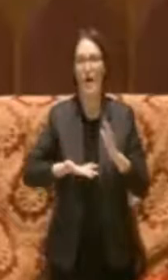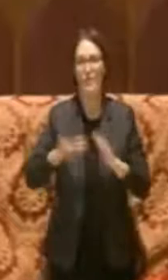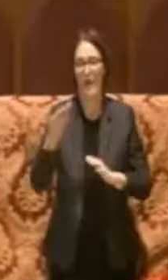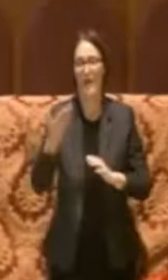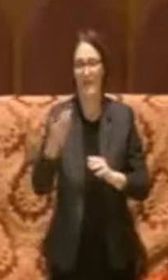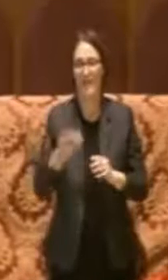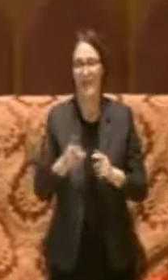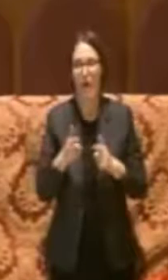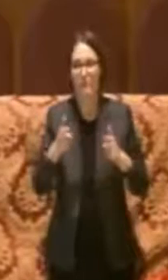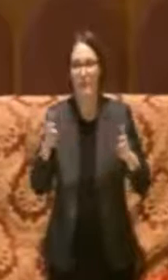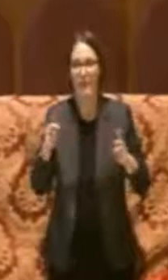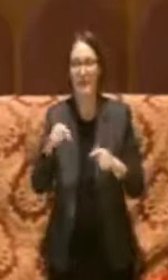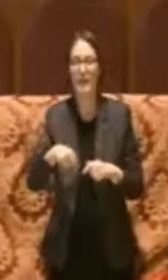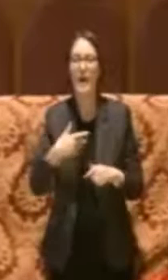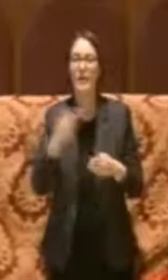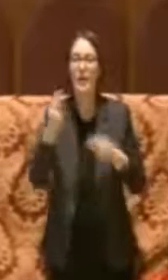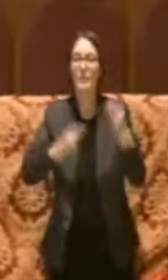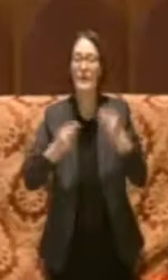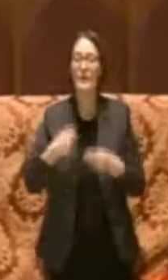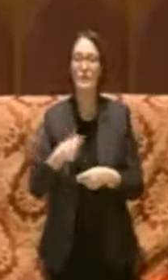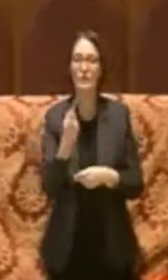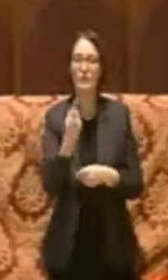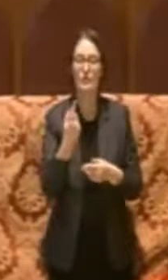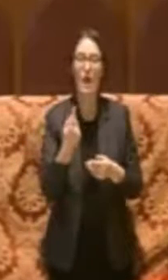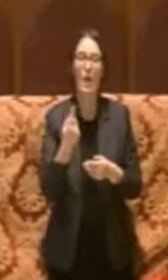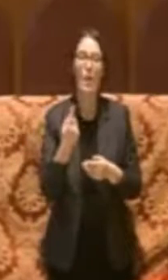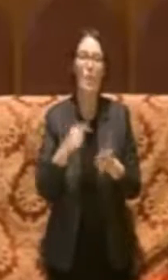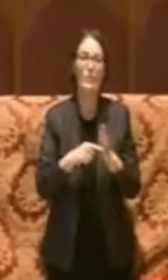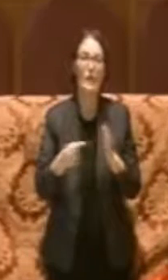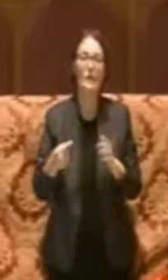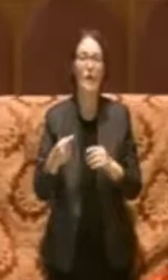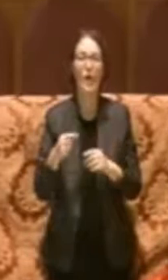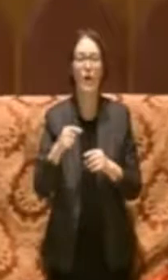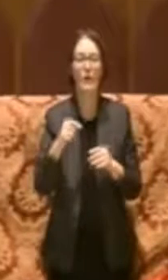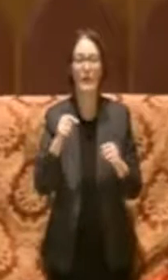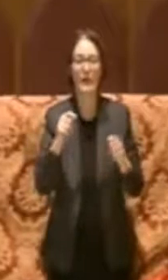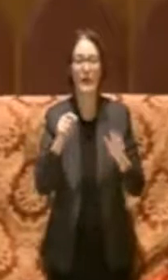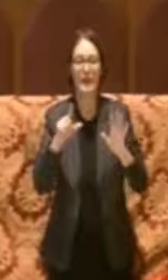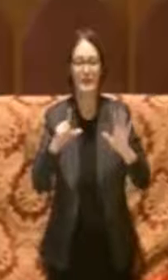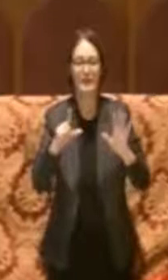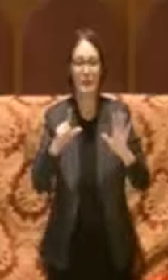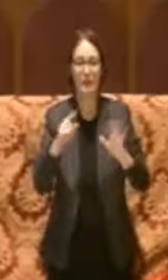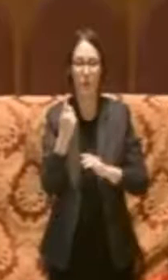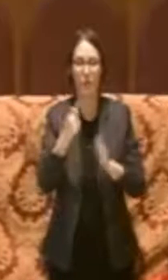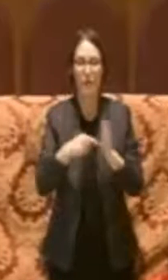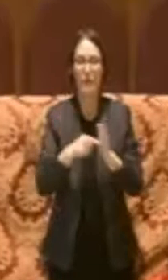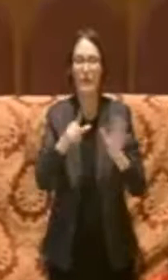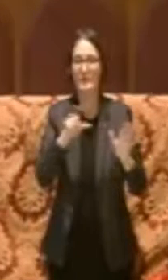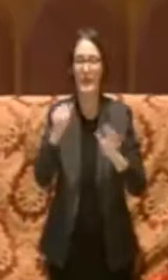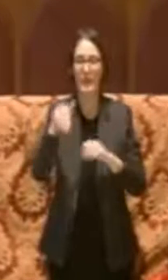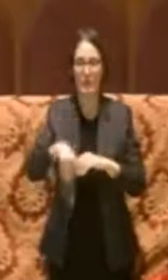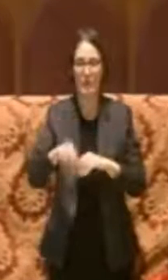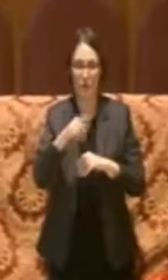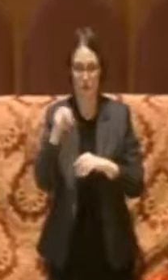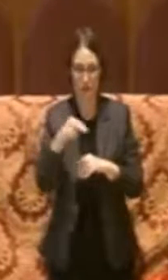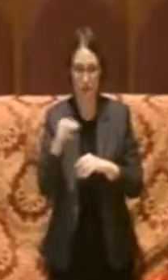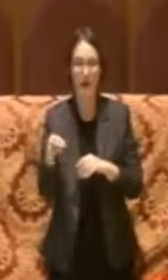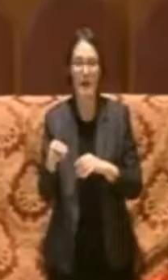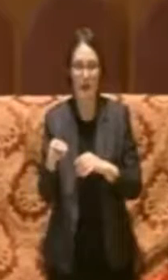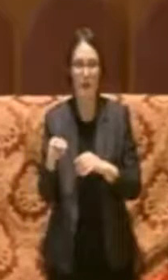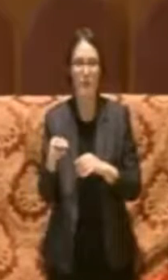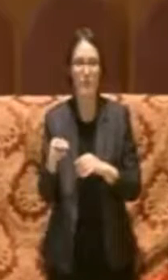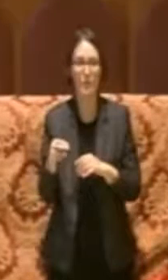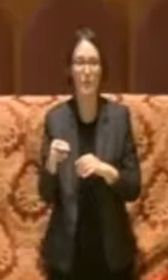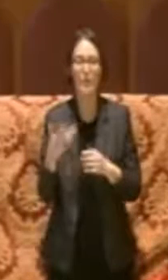ci sono 1,7 milioni di euro e nel DUP c'è un obiettivo specifico per